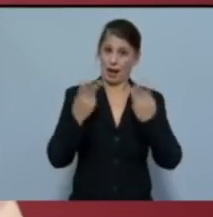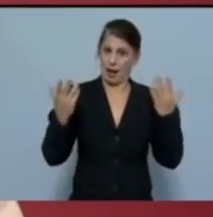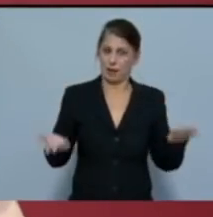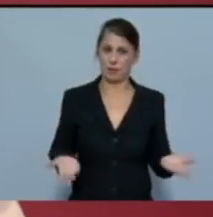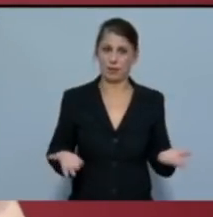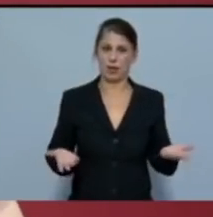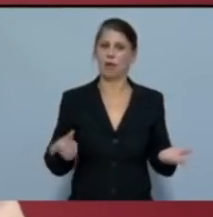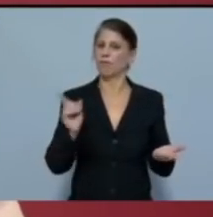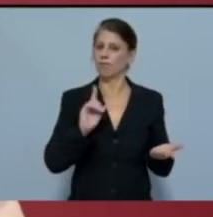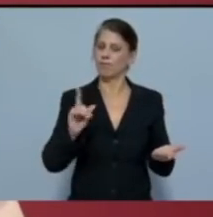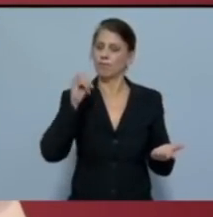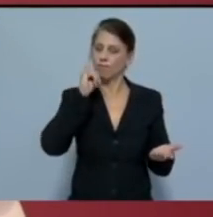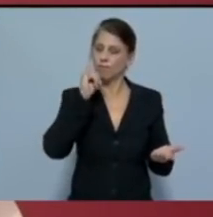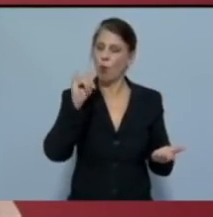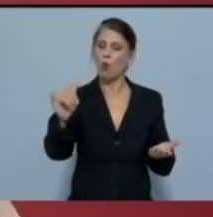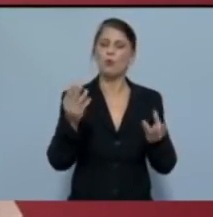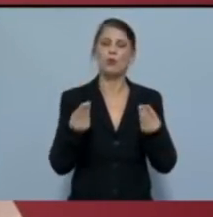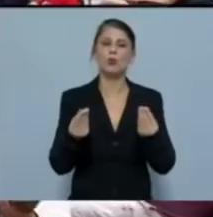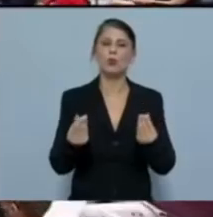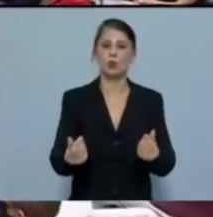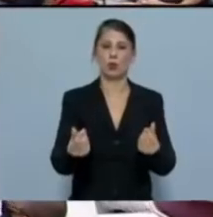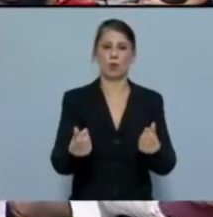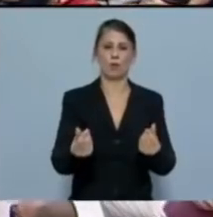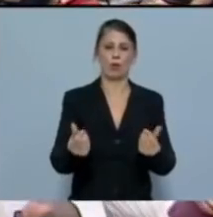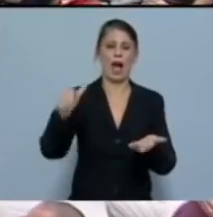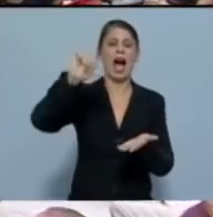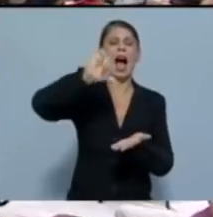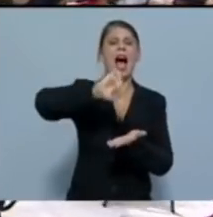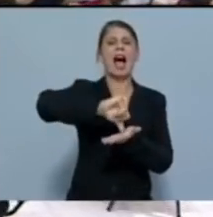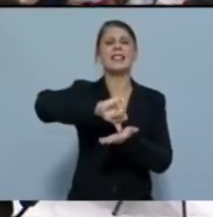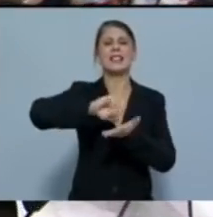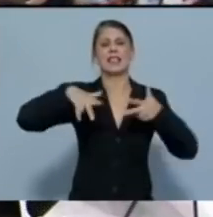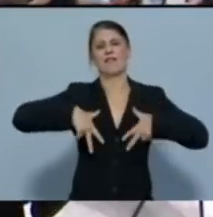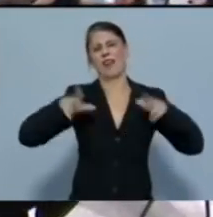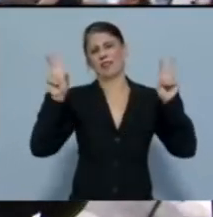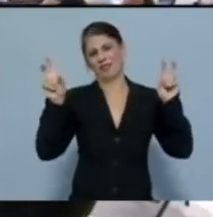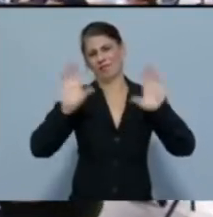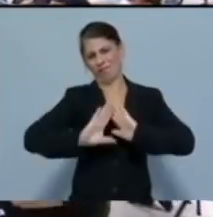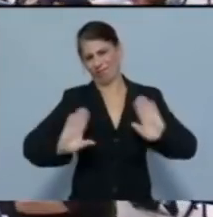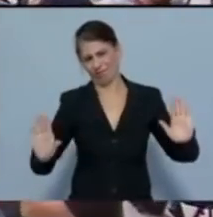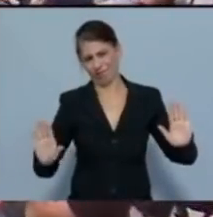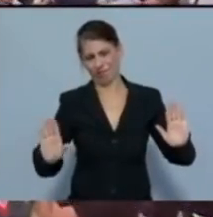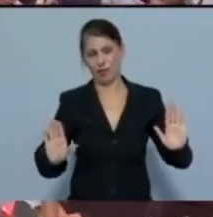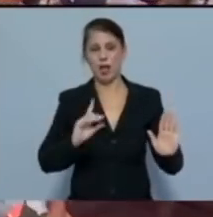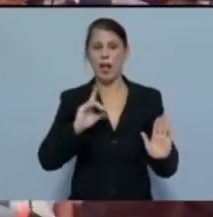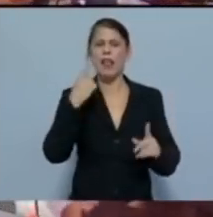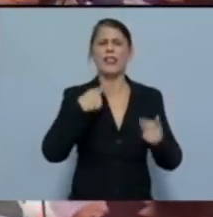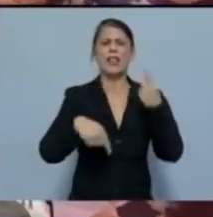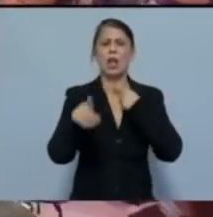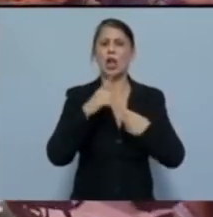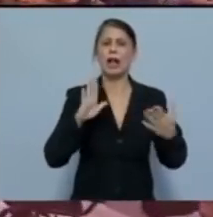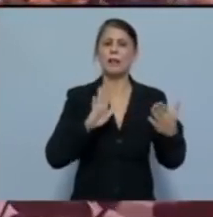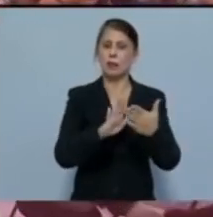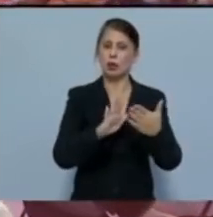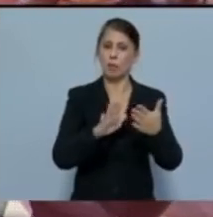για πάγια τακτική κάθε αστικής κυβέρνησης. Με πρόσχημα την αντιμετώπιση της ανεργίας